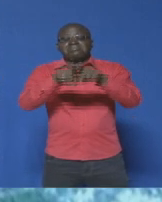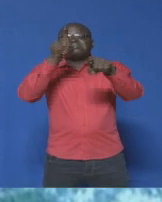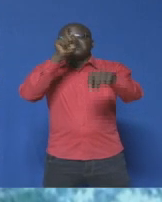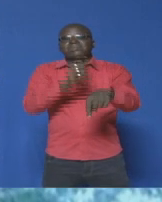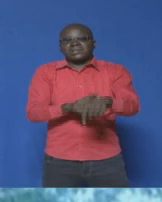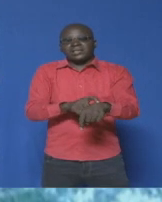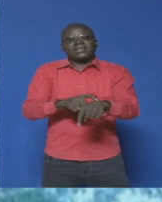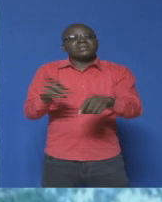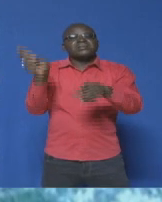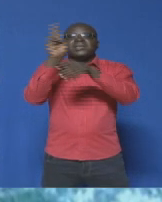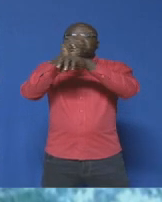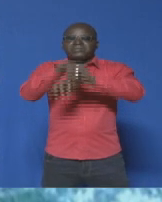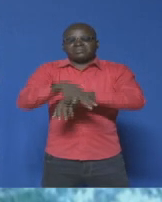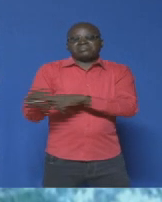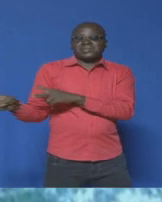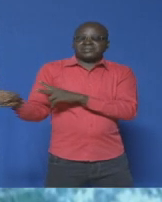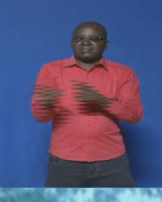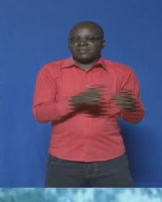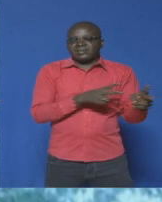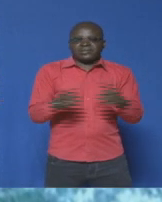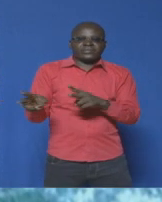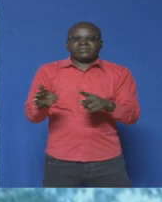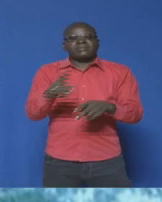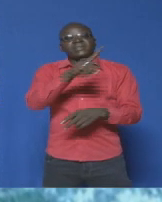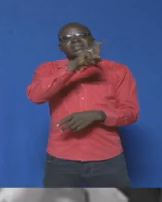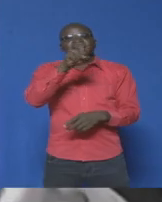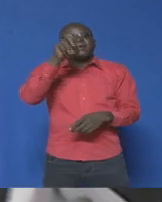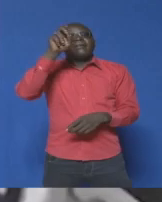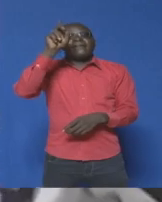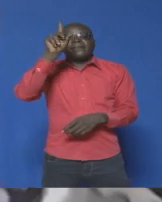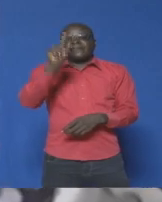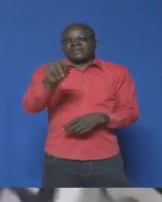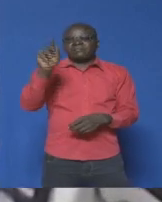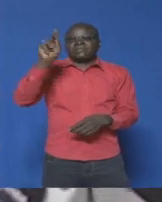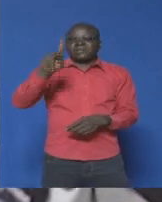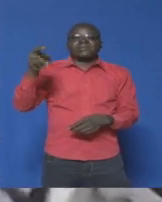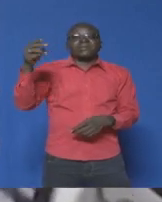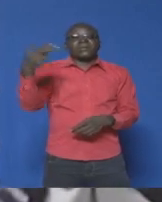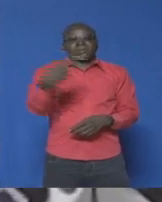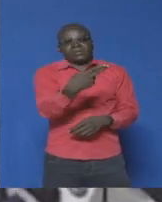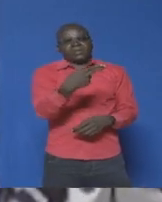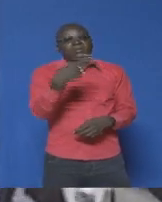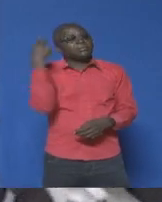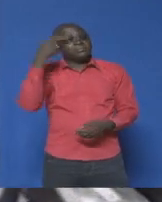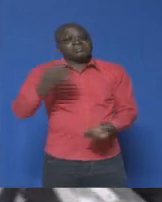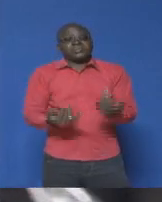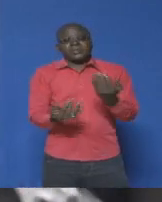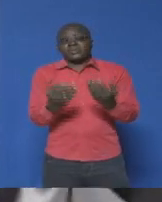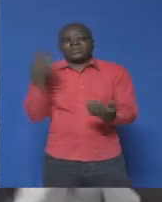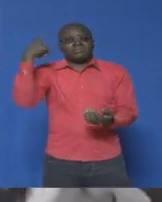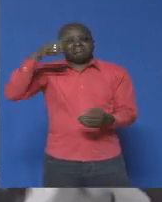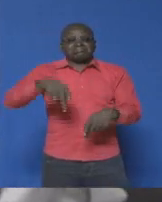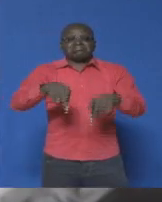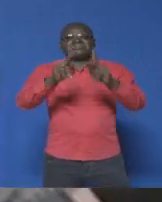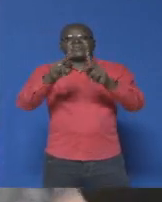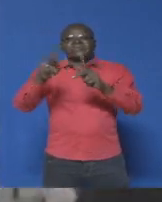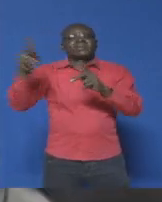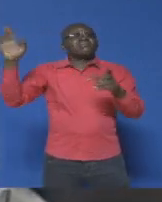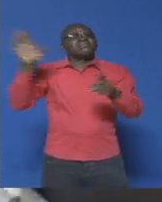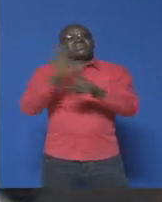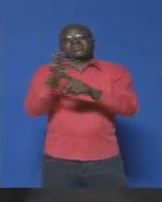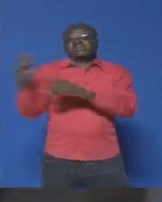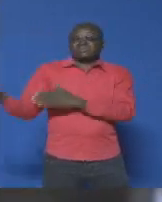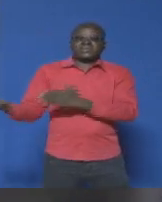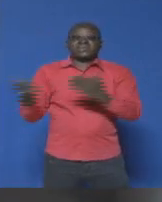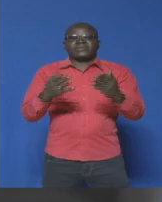violence des vents. A environ 120 km heure, ils ont permis aux flammes de se déplacer rapidement et auraient empêché l'évacuation de la ville de